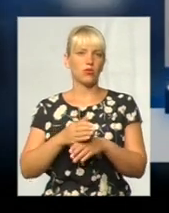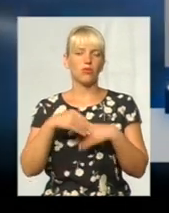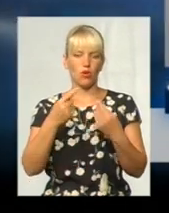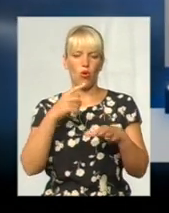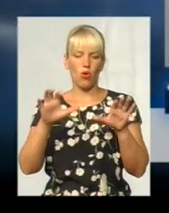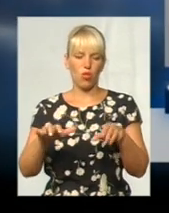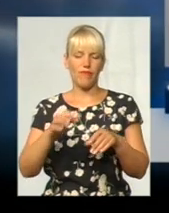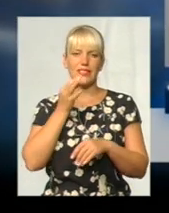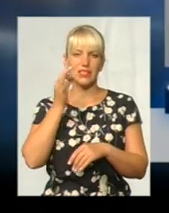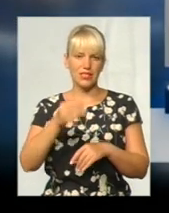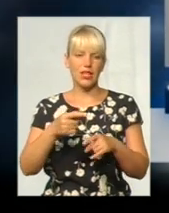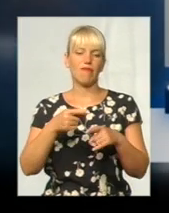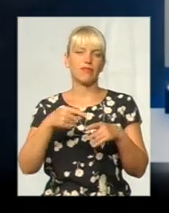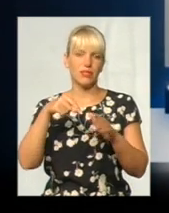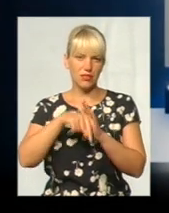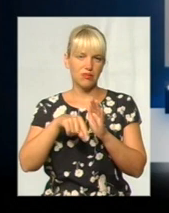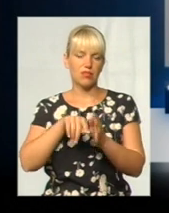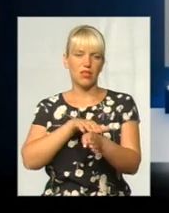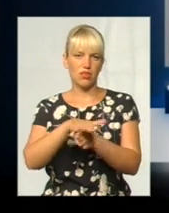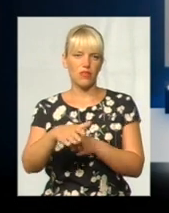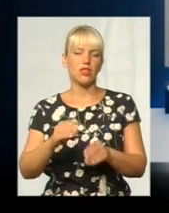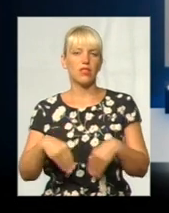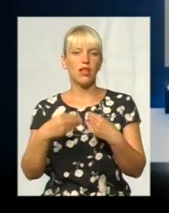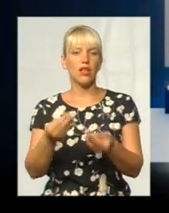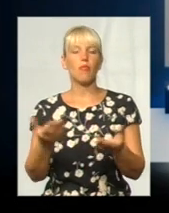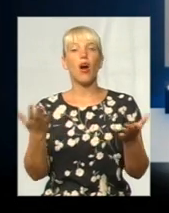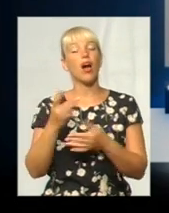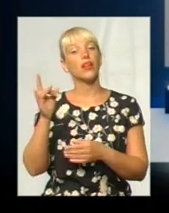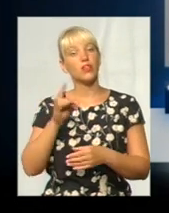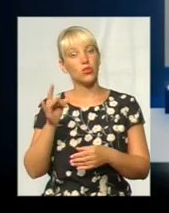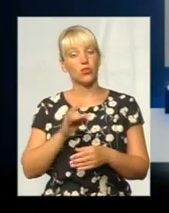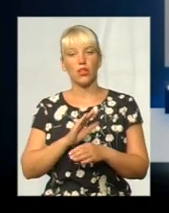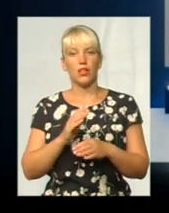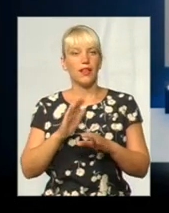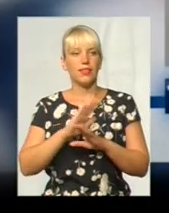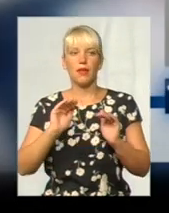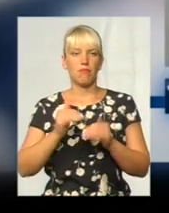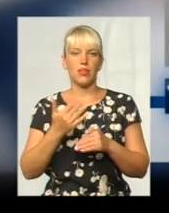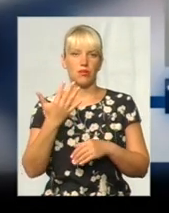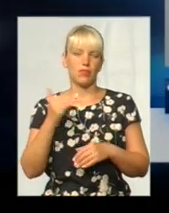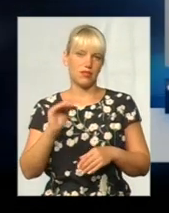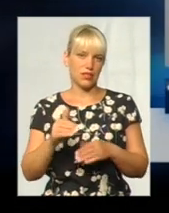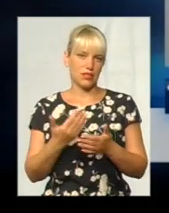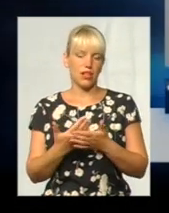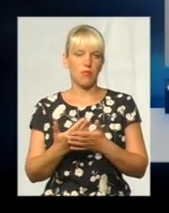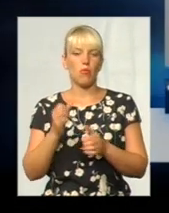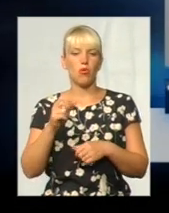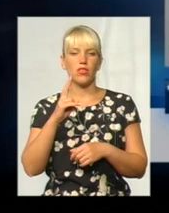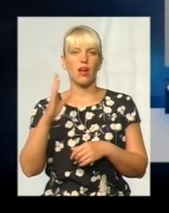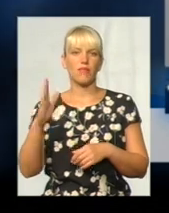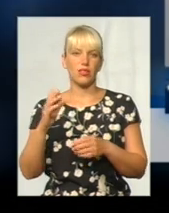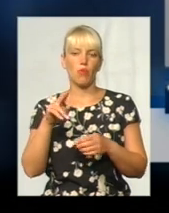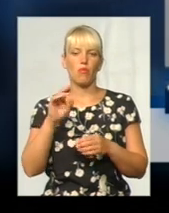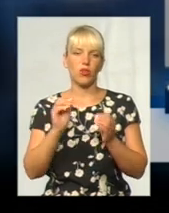сказав, значить він слово своє дотримається. Надамо. А які розміри? Ну не менше п'яти, це точно. Може на квартиру їй по